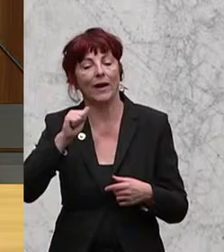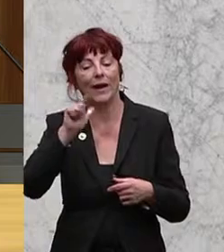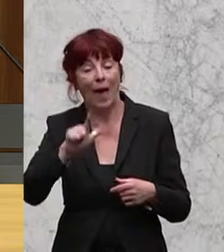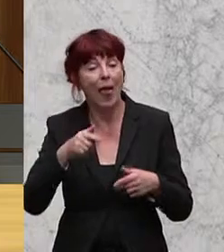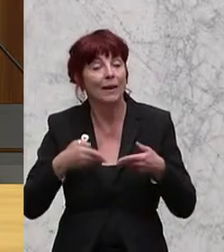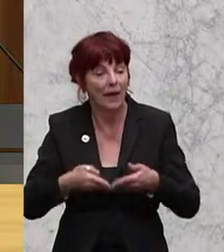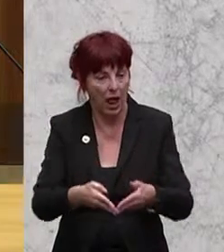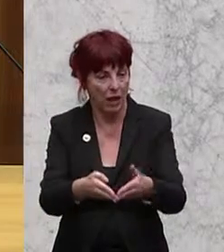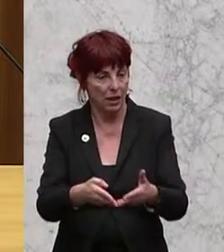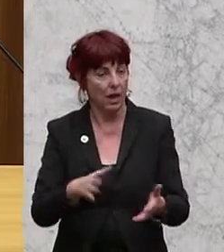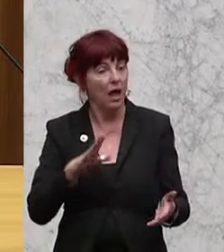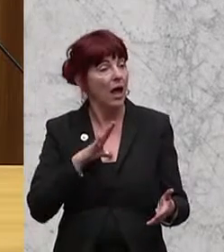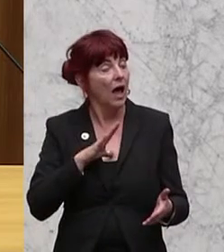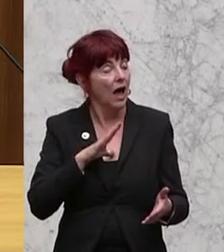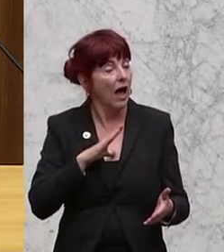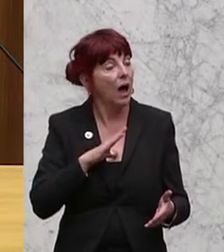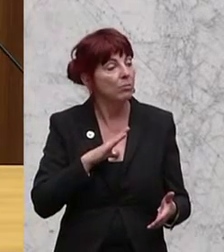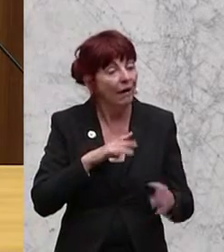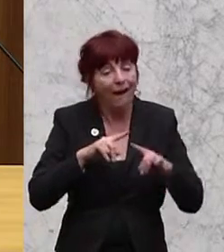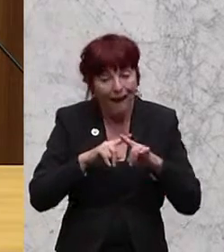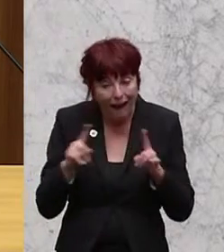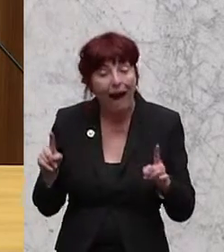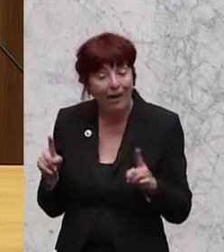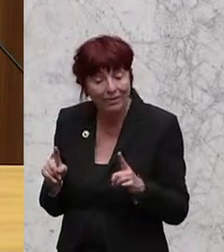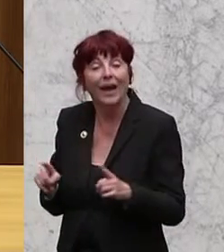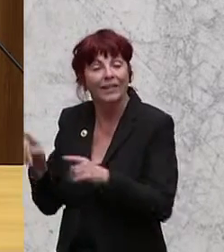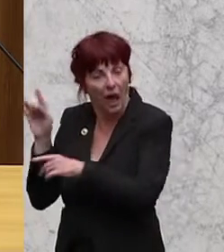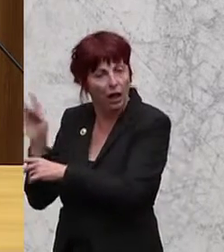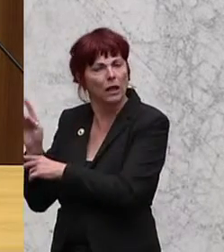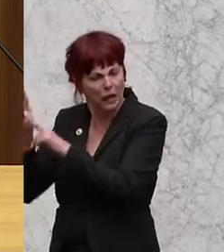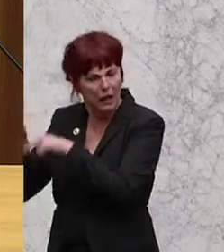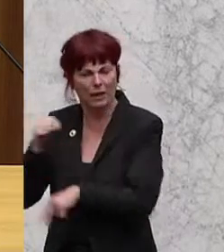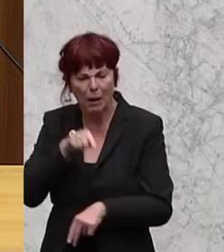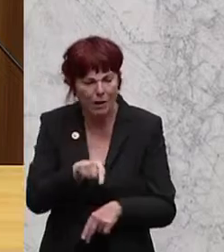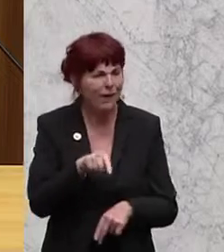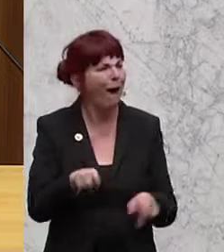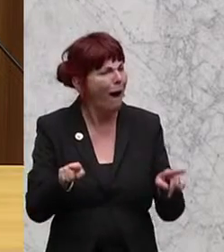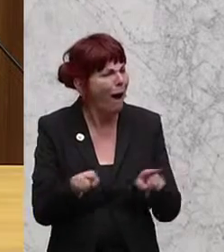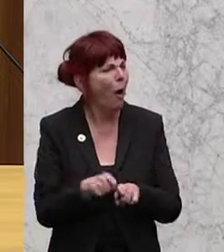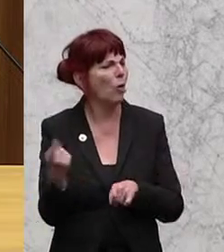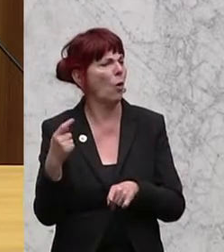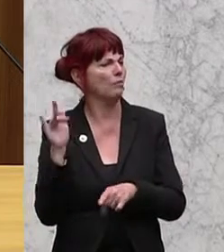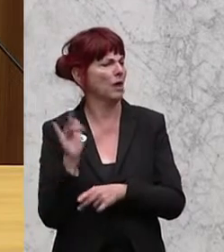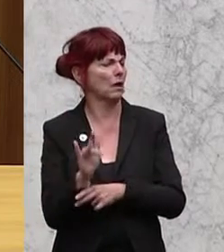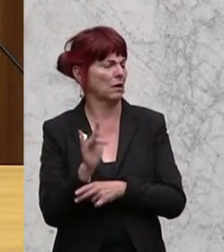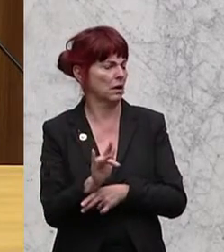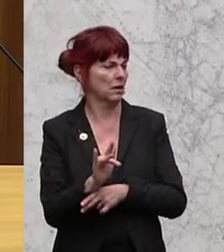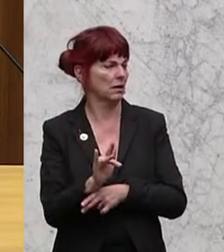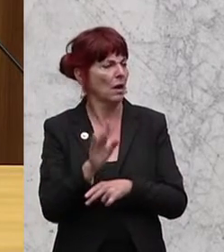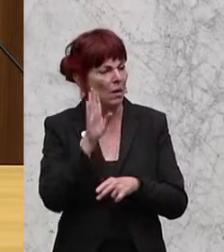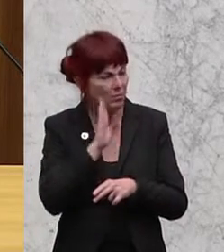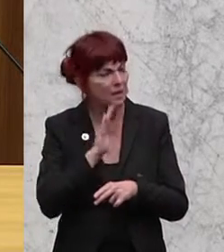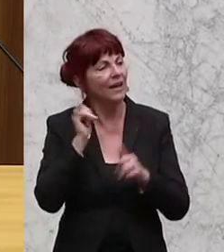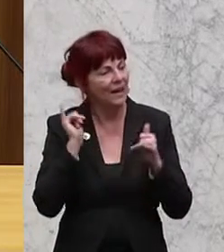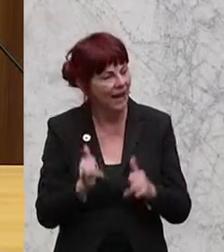im Misskredit gebracht wie andere, die vielleicht verdienterweise in der Kritik stehen. Und das sollte man sich auch überlegen, wenn man hier einfach Pauschalkritik herauszustehen, gibt.